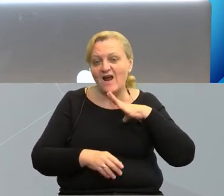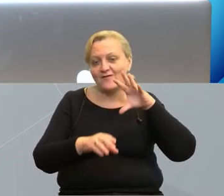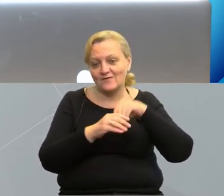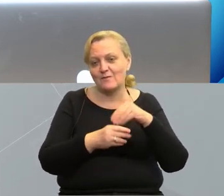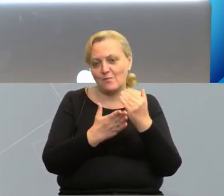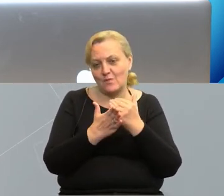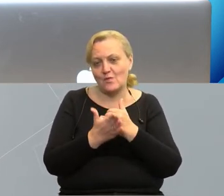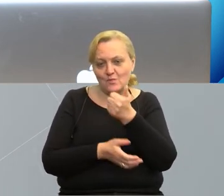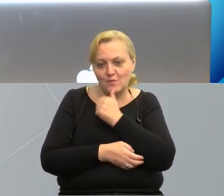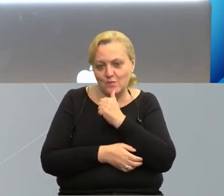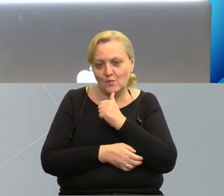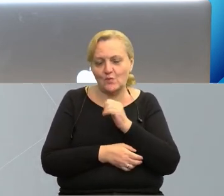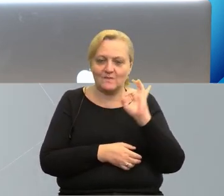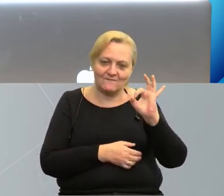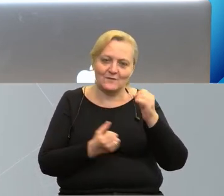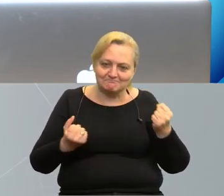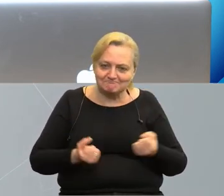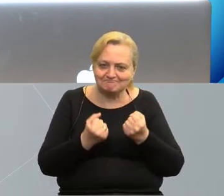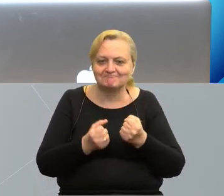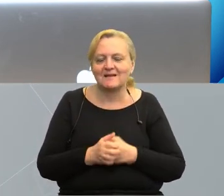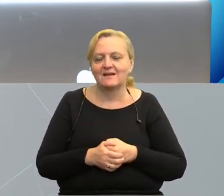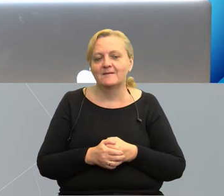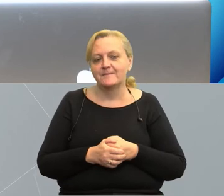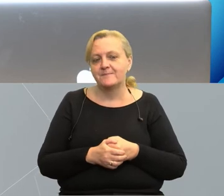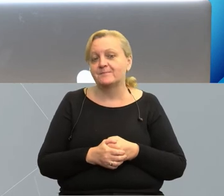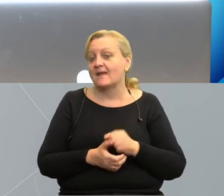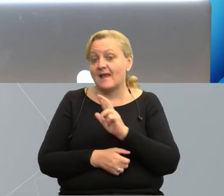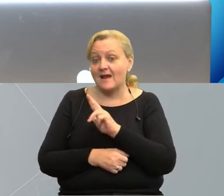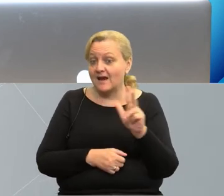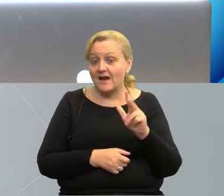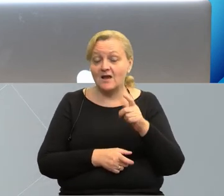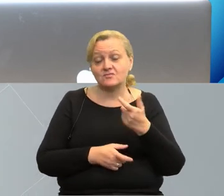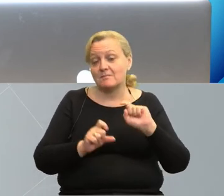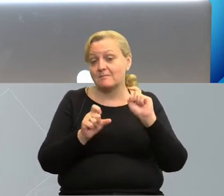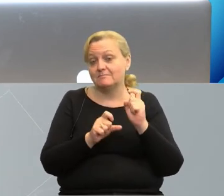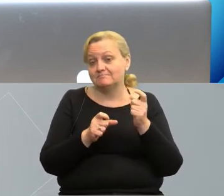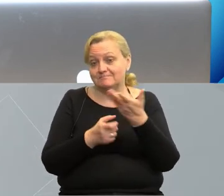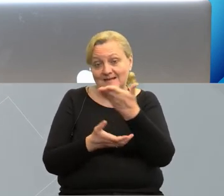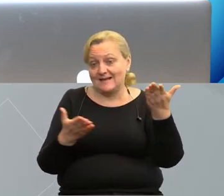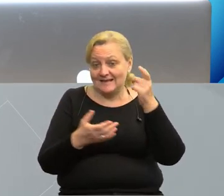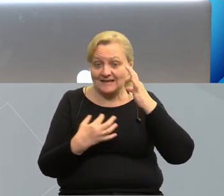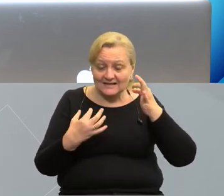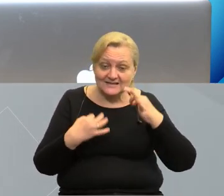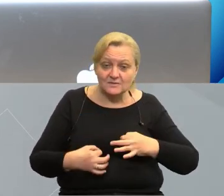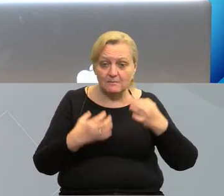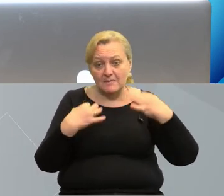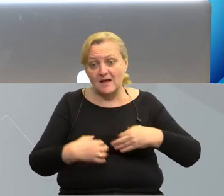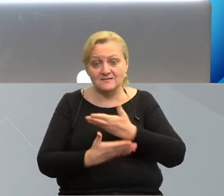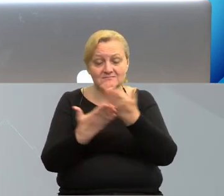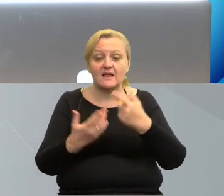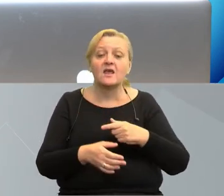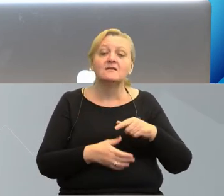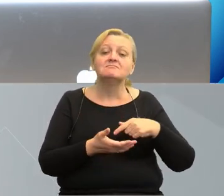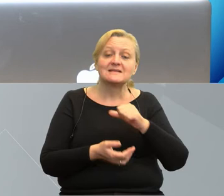programach spróbować swoich sił, bo przecież każdy z Państwa z instytucji, czy to jednostki